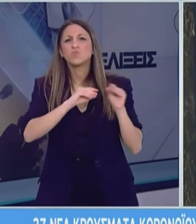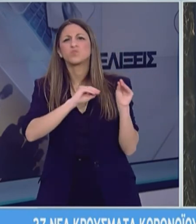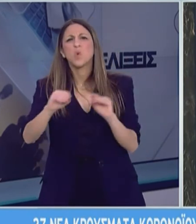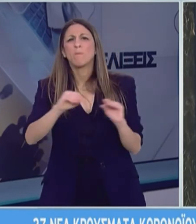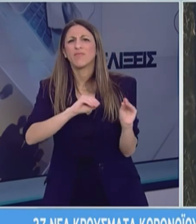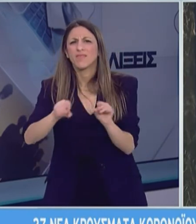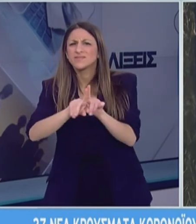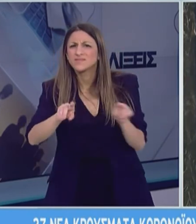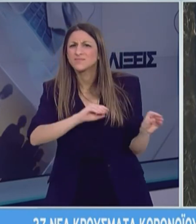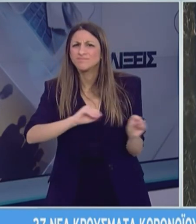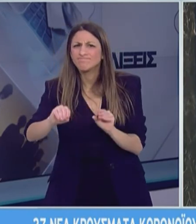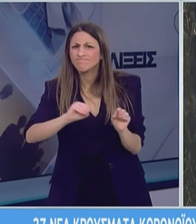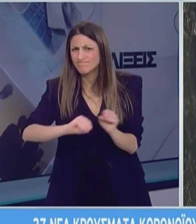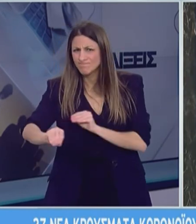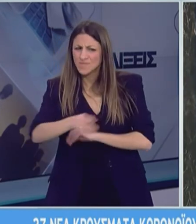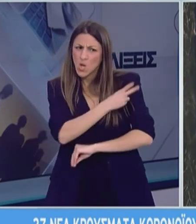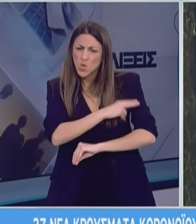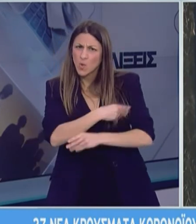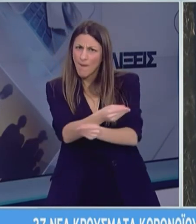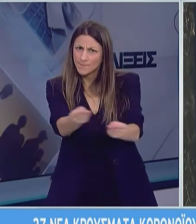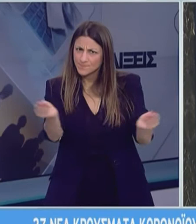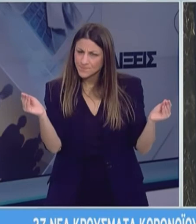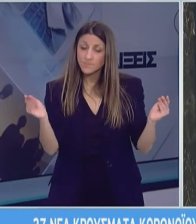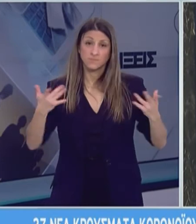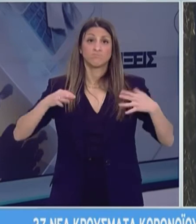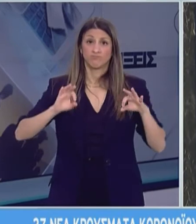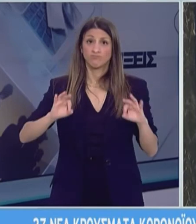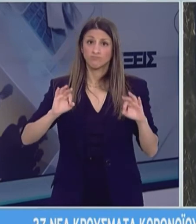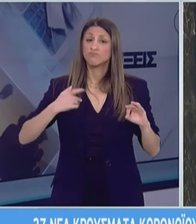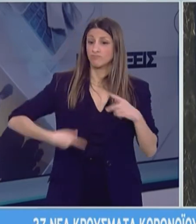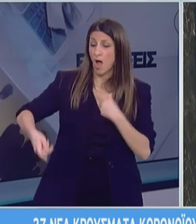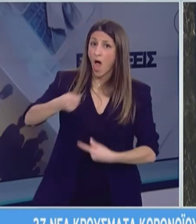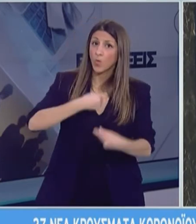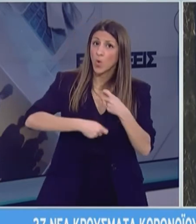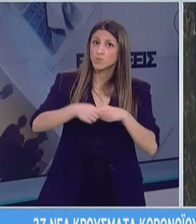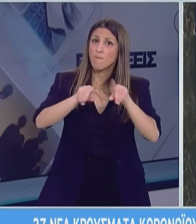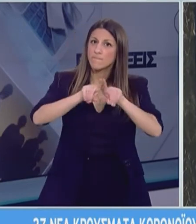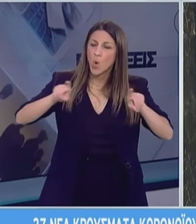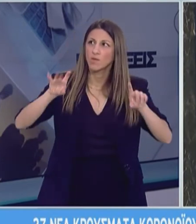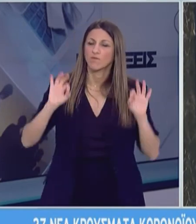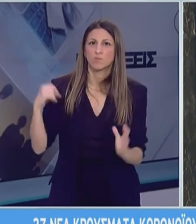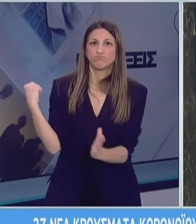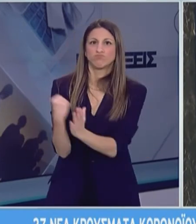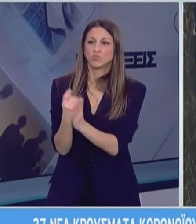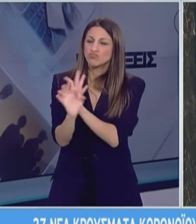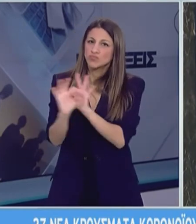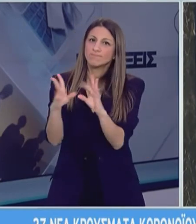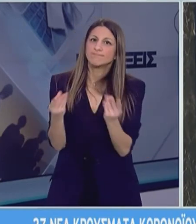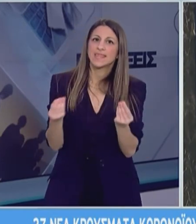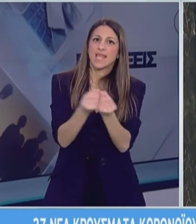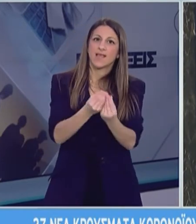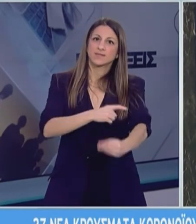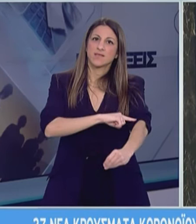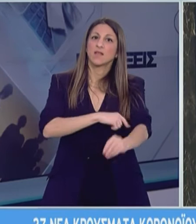οποίες κάνει το Εθνικό Σύστημα Υγείας. Βεβαίως και αγοράζουμε προϊόντα πιστοποιημένα κατάλληλα για